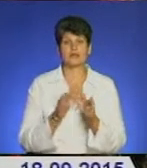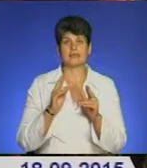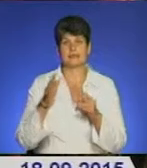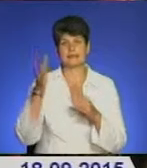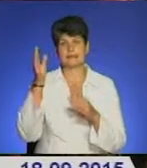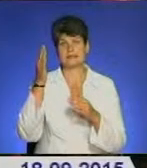змінити наше життя.